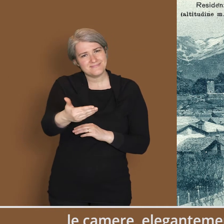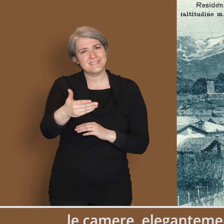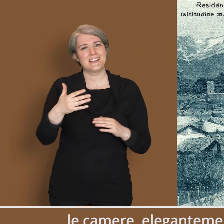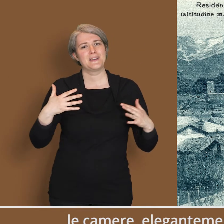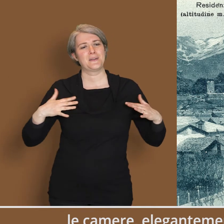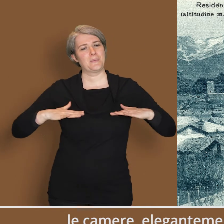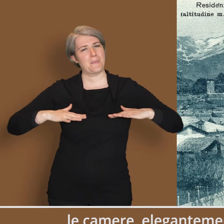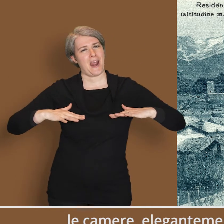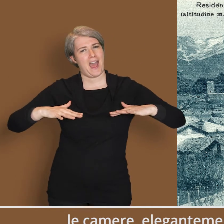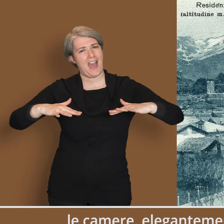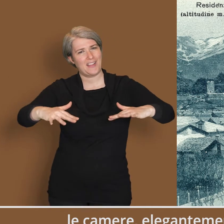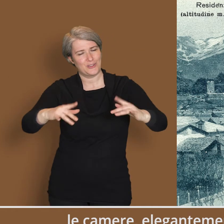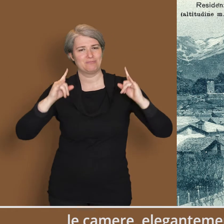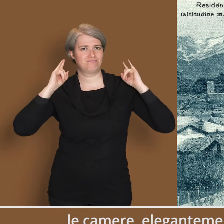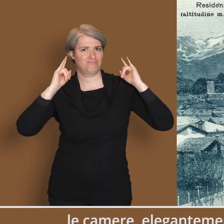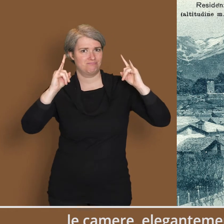dal recinto in muratura.